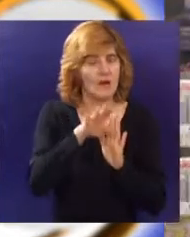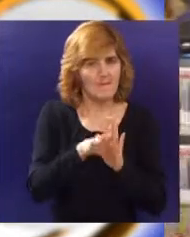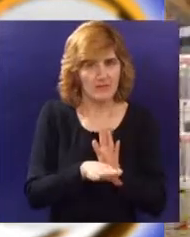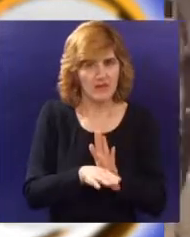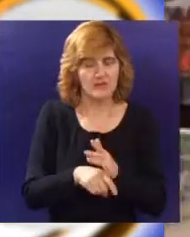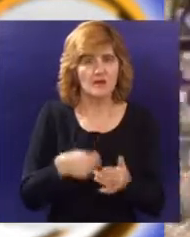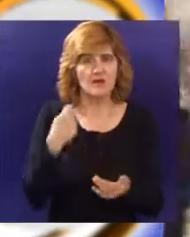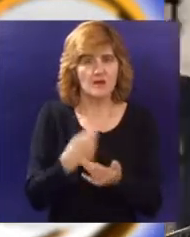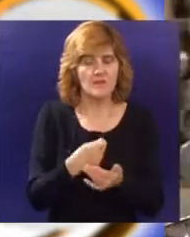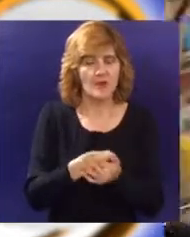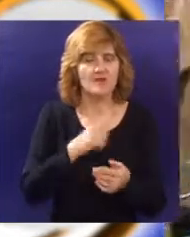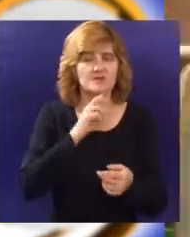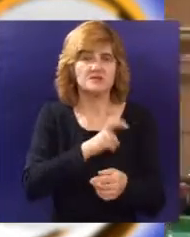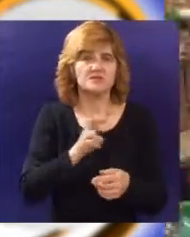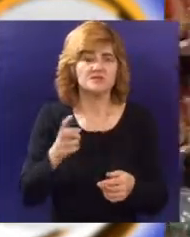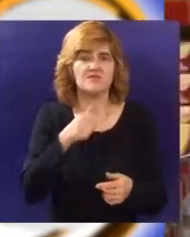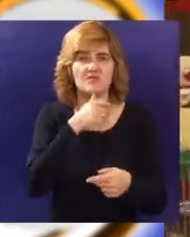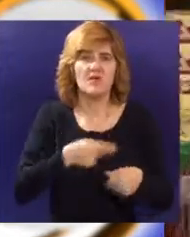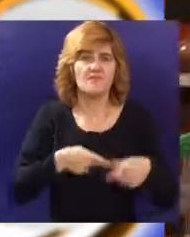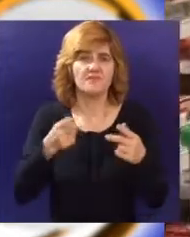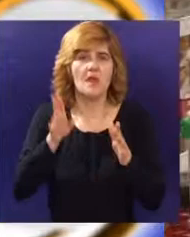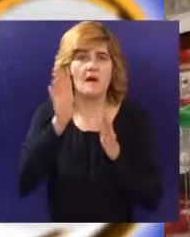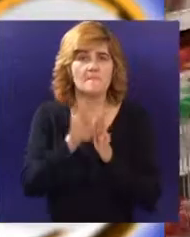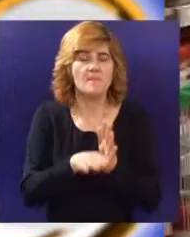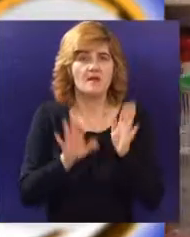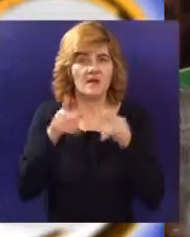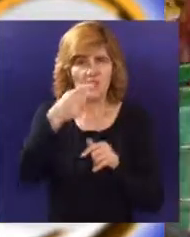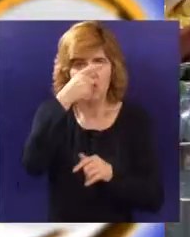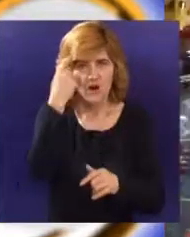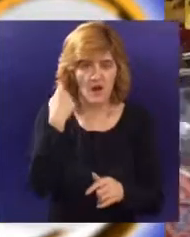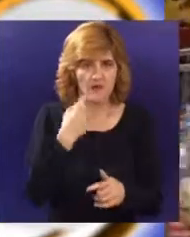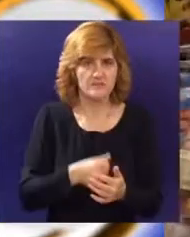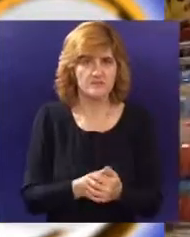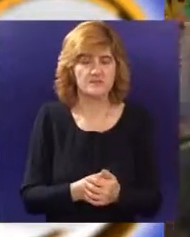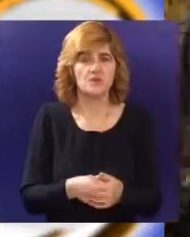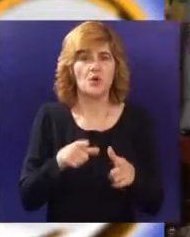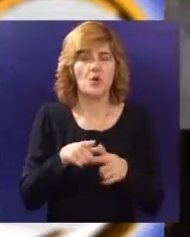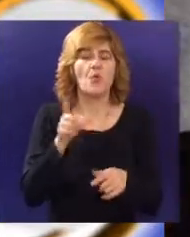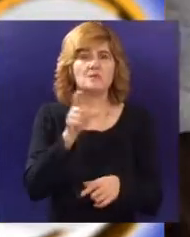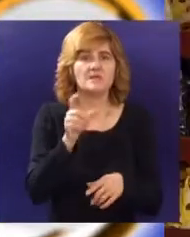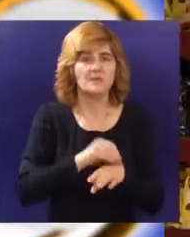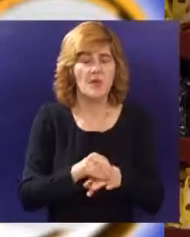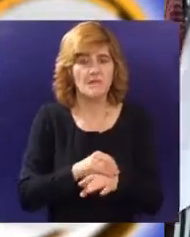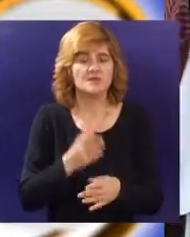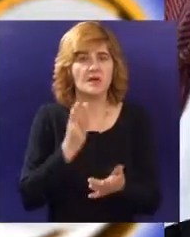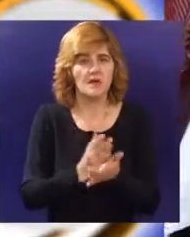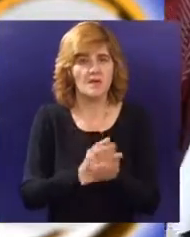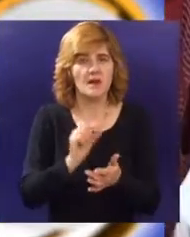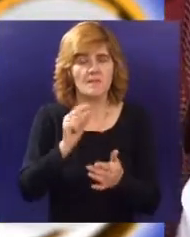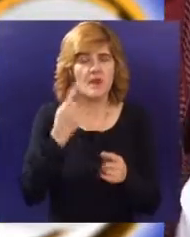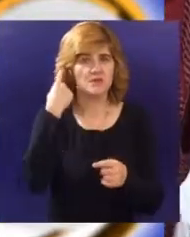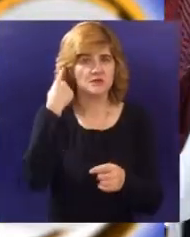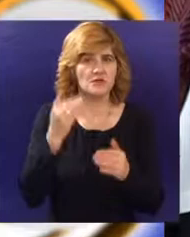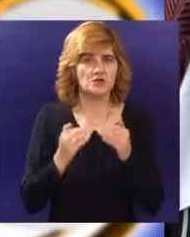podatak da je promet u septembru bio manji nego u avgustu što ranije nije bio slučaj. U septembru je uvek belažen značajan rast u